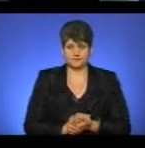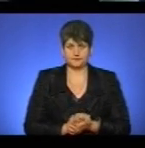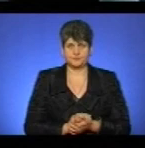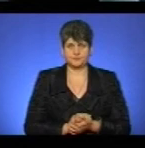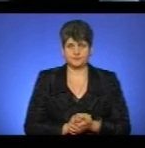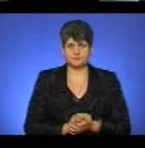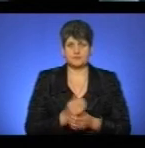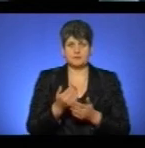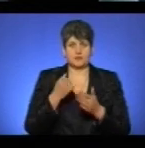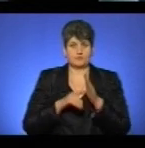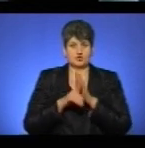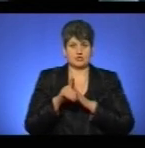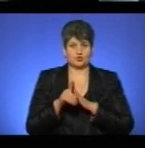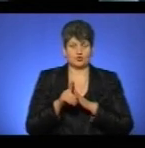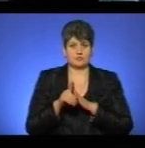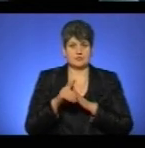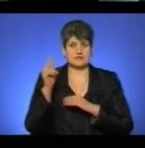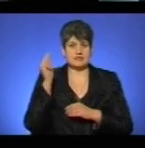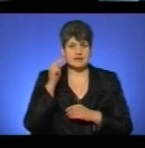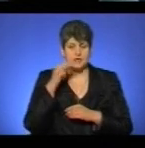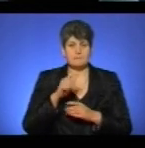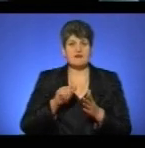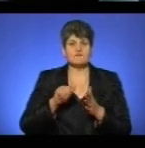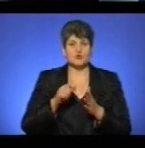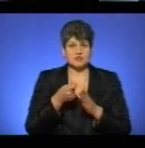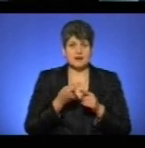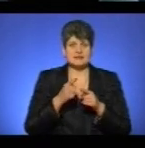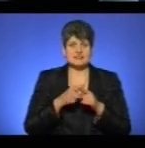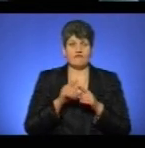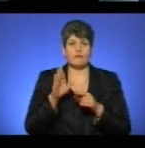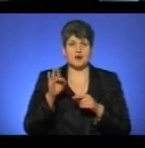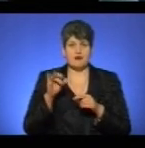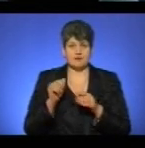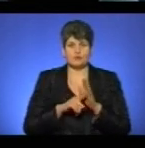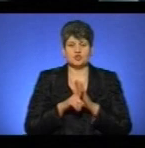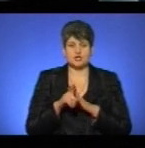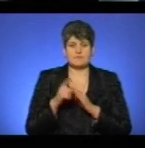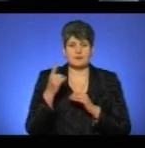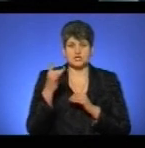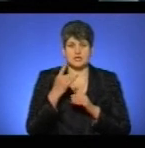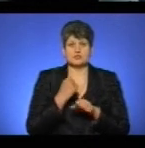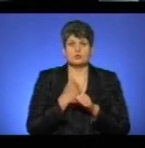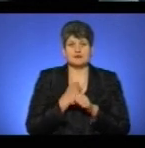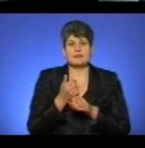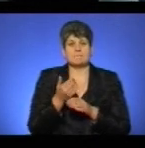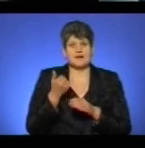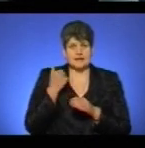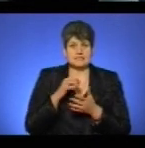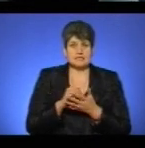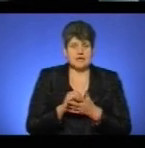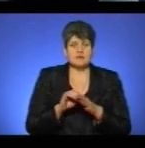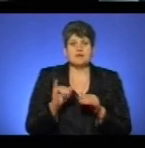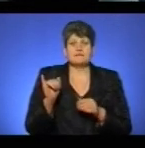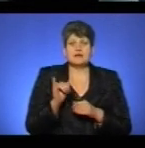Перед початком заняття ми включаємо ці вправи, починаємо перший раз робити перед заняттям. І